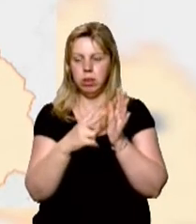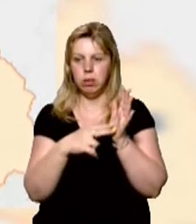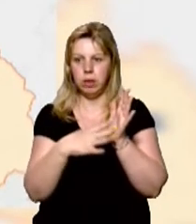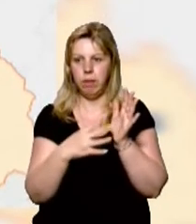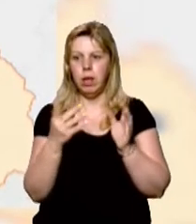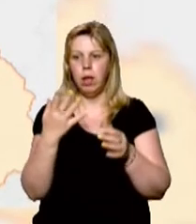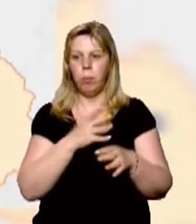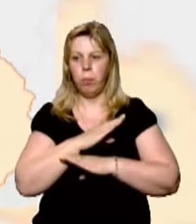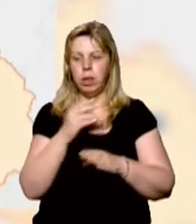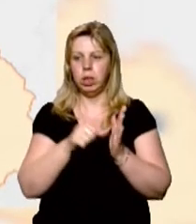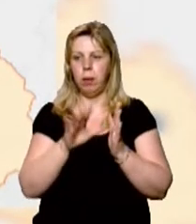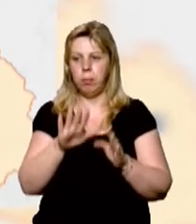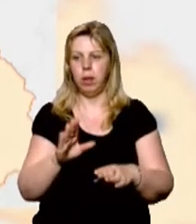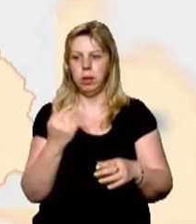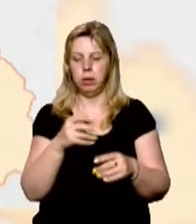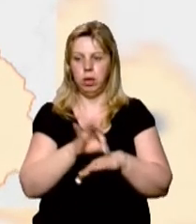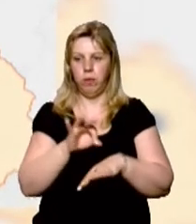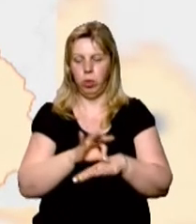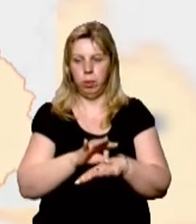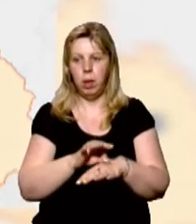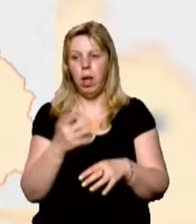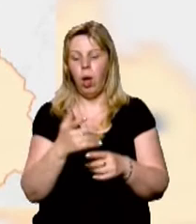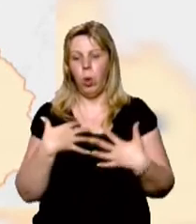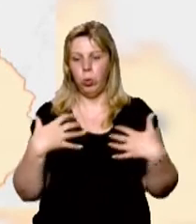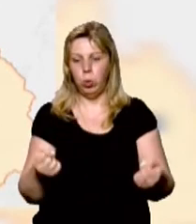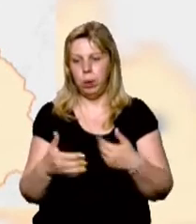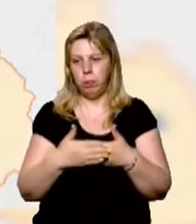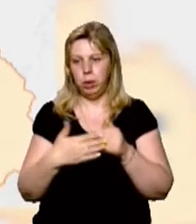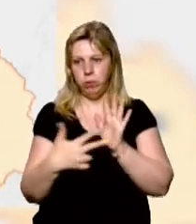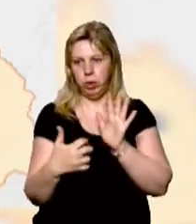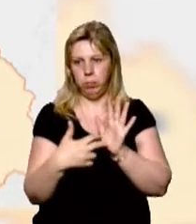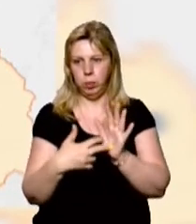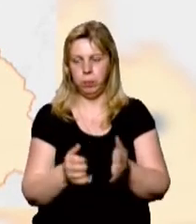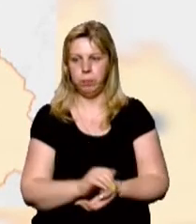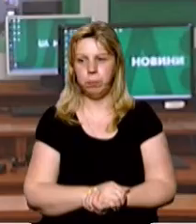65 розакарпатців із супутніми хворобами, одужали понад 800.